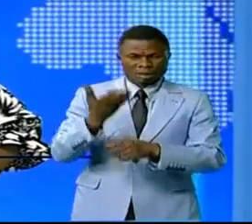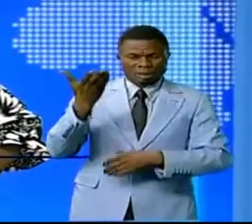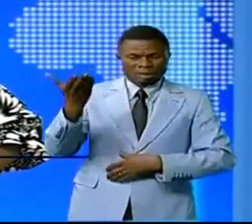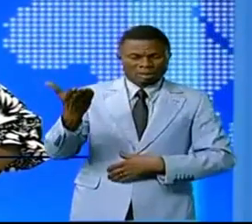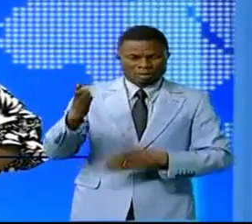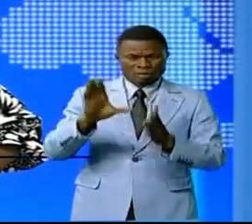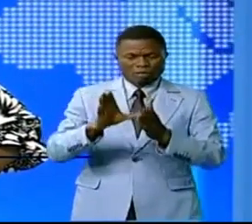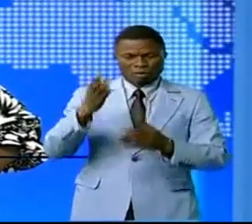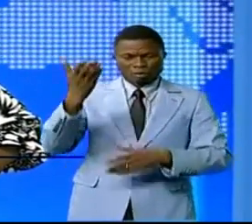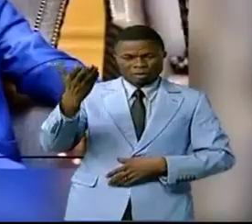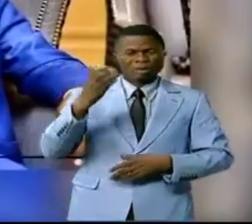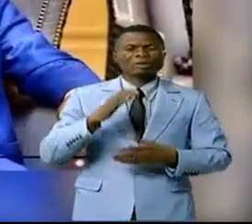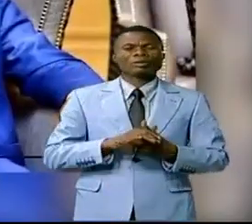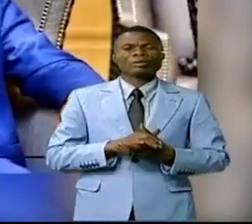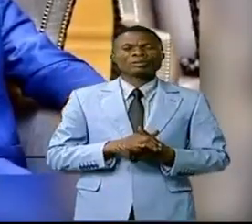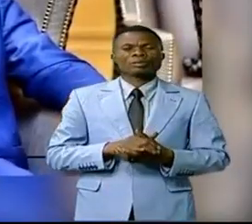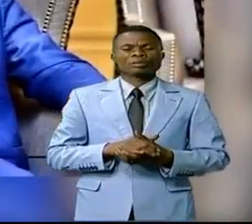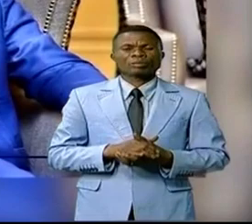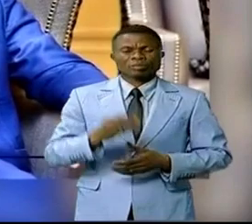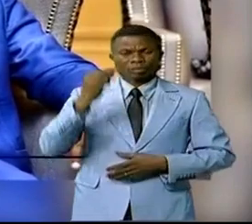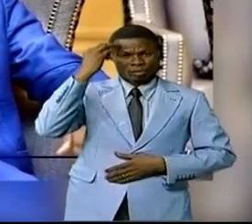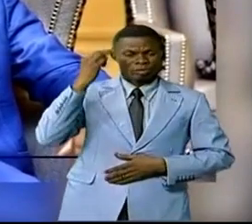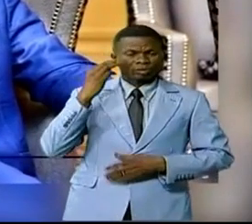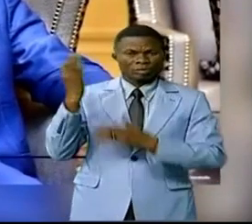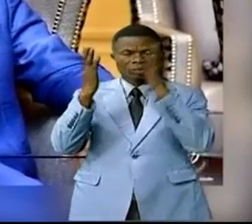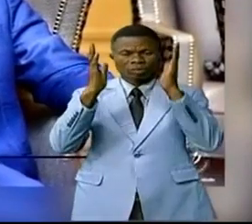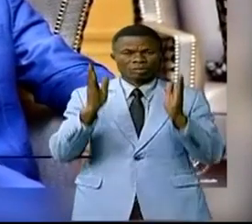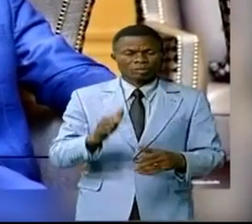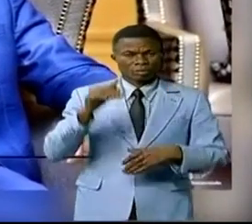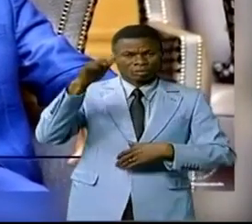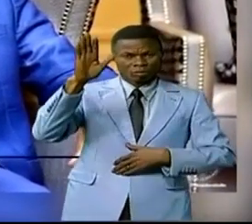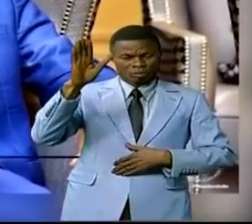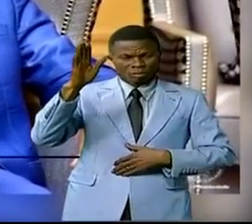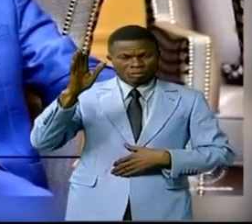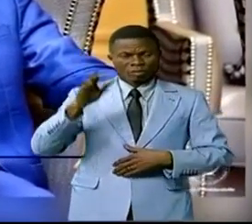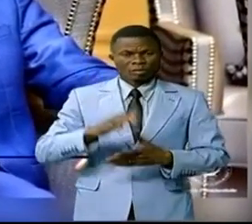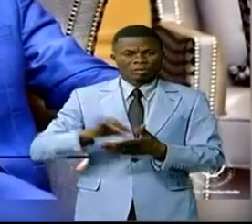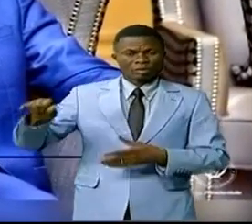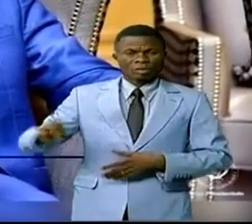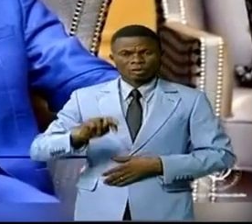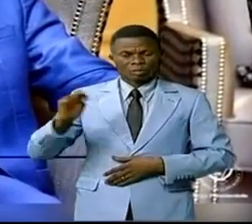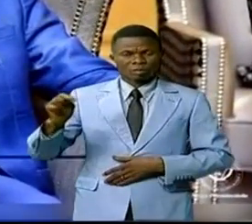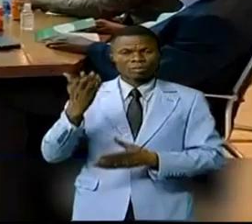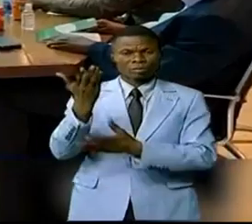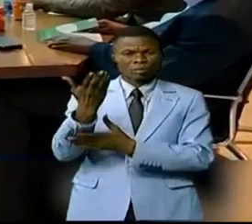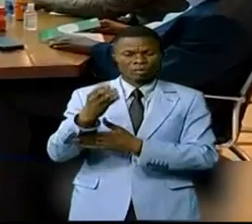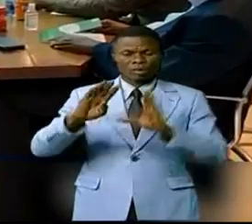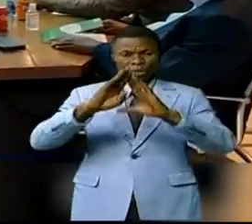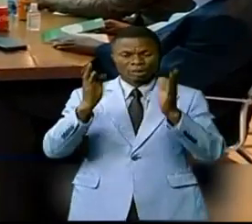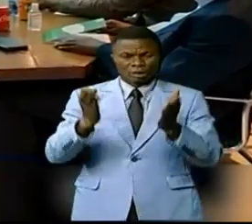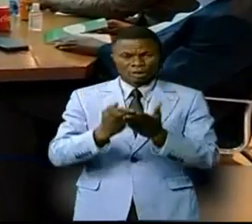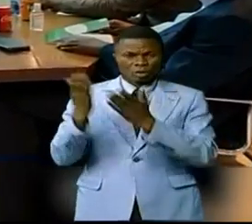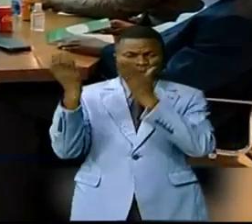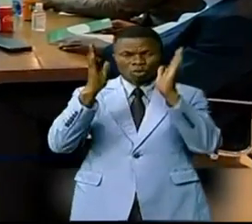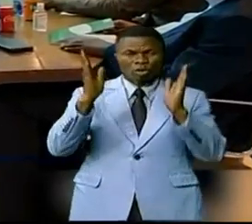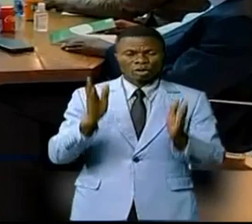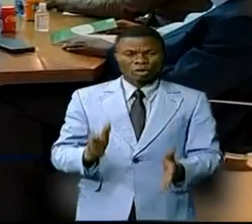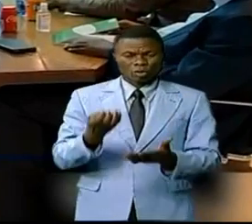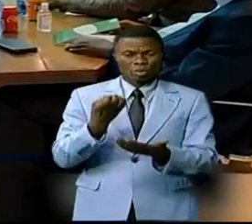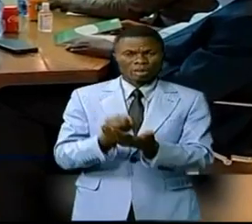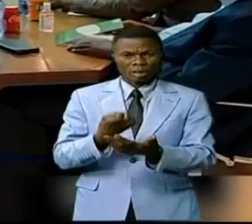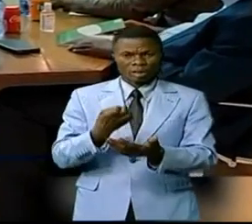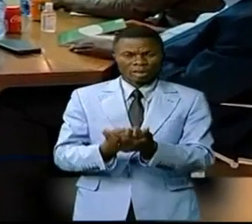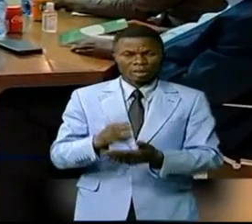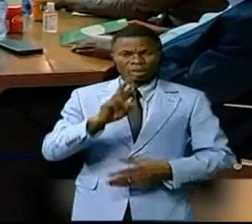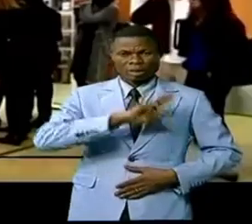Kakouba pour le commentaire. Le ministre du Commerce extérieur Jean-Lycien Boussa rappelle les opérateurs économiques que la République